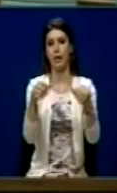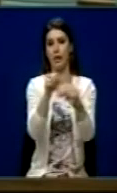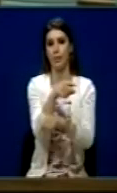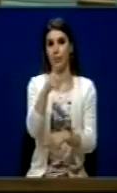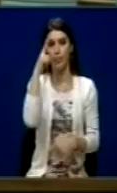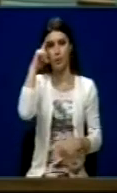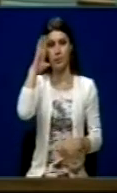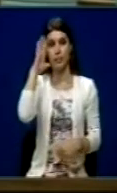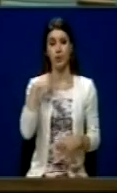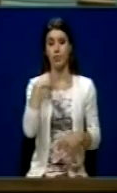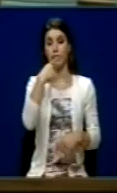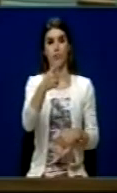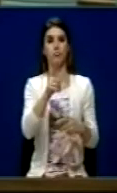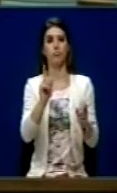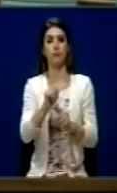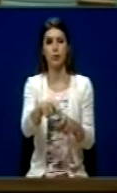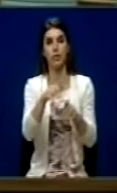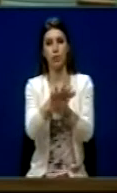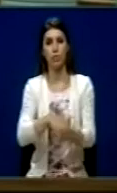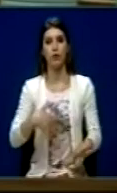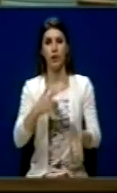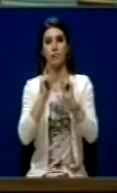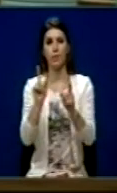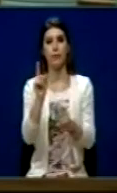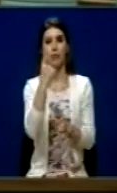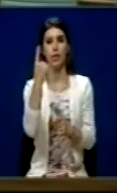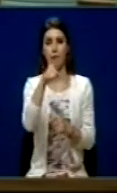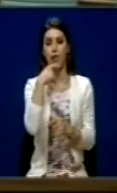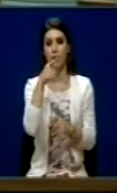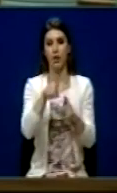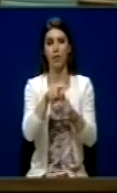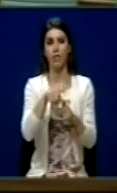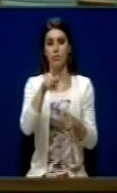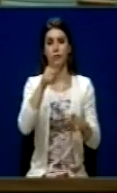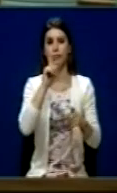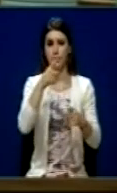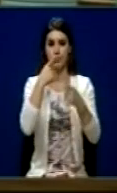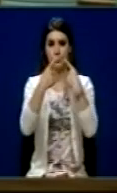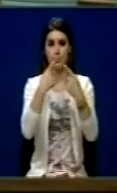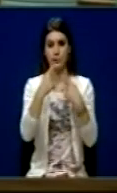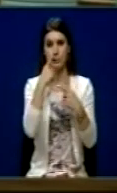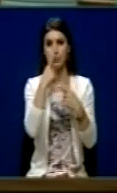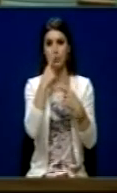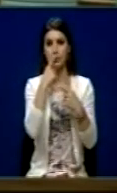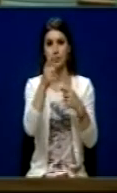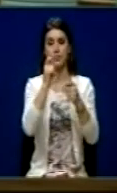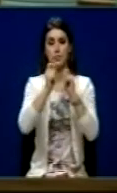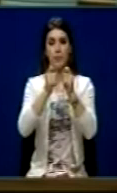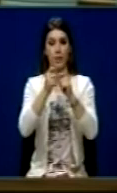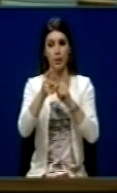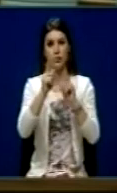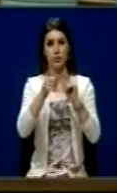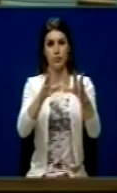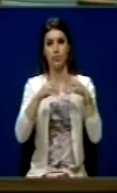nuk bënë në aske mënyrë që kërë kërë vend, së pari, si që thove Zotja Liju, ta miratoj këtë marveshë që akomodën, ose ta